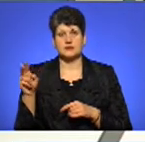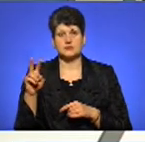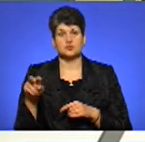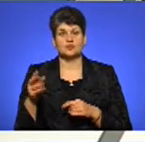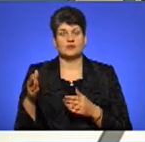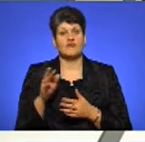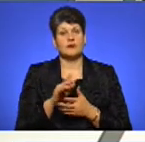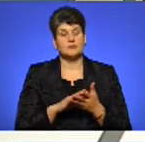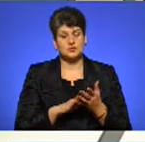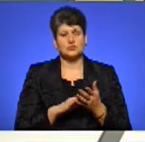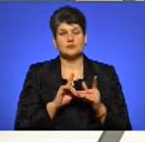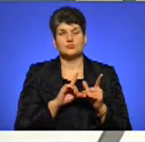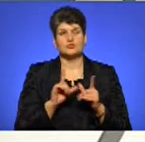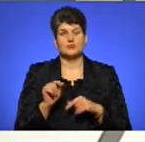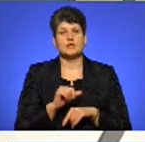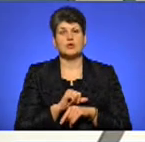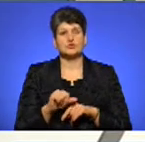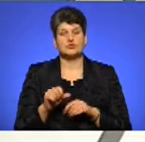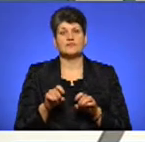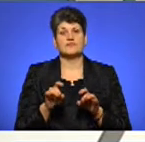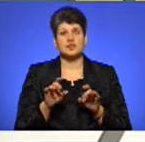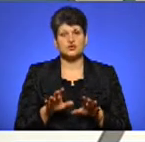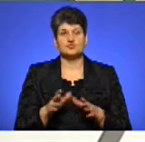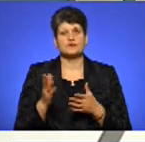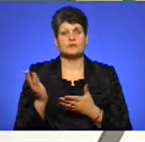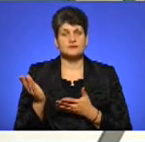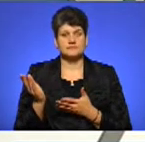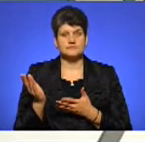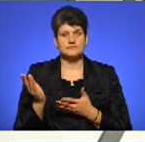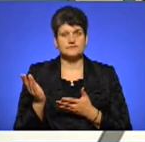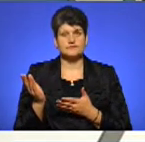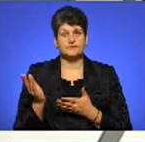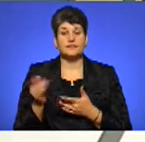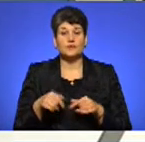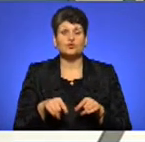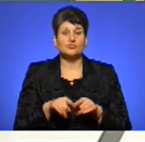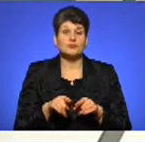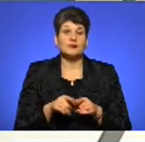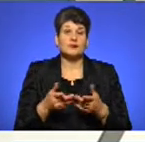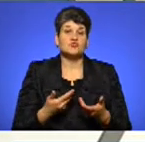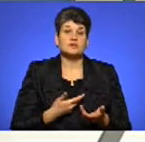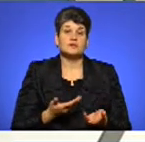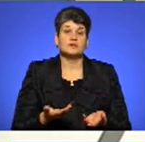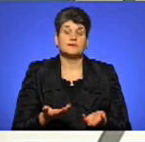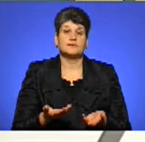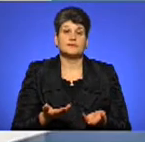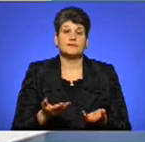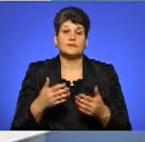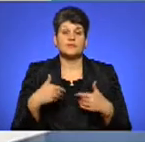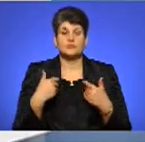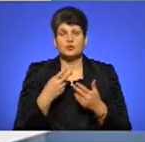вибачте, тоді поїдуть на кордон і будуть вирішувати. Ну, так в нас таке життя. Пропоную